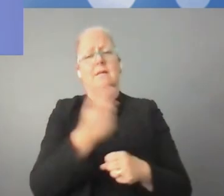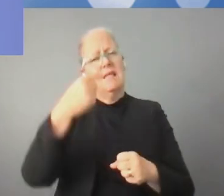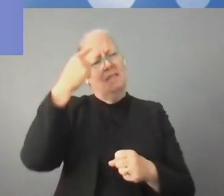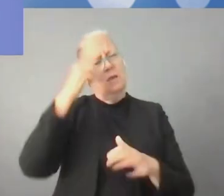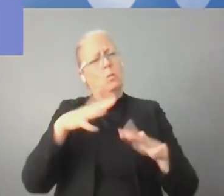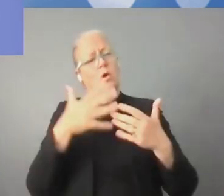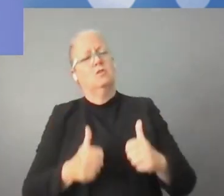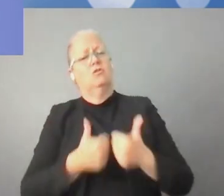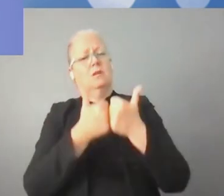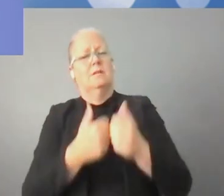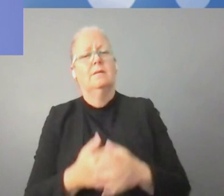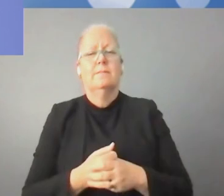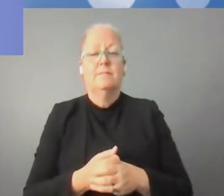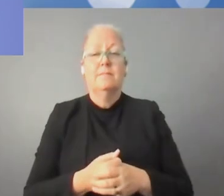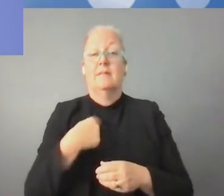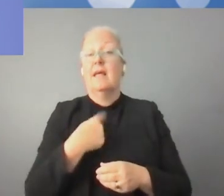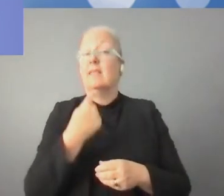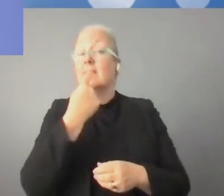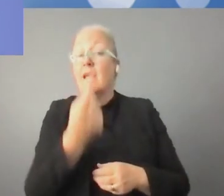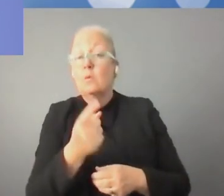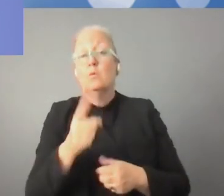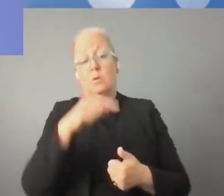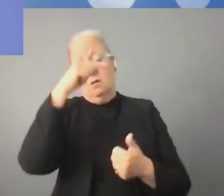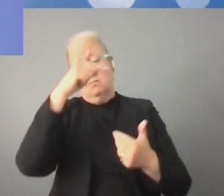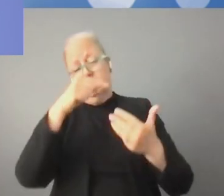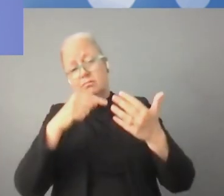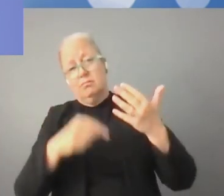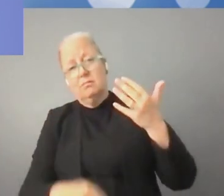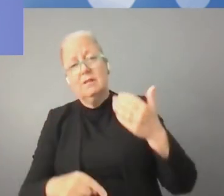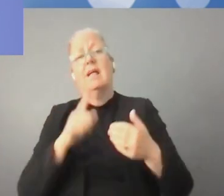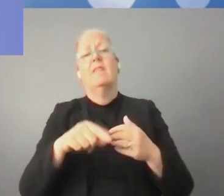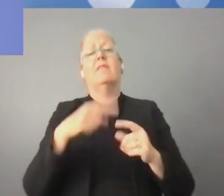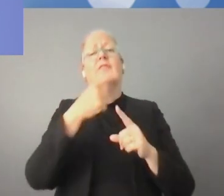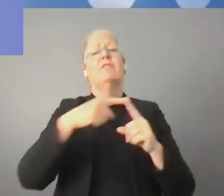حتى الآن. الناس لم ينتظروا وإنما بدأوا يعملون.